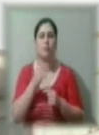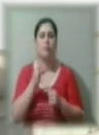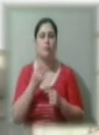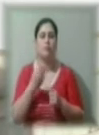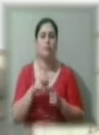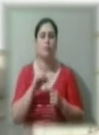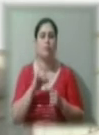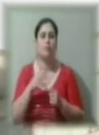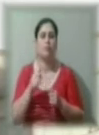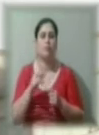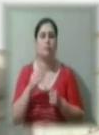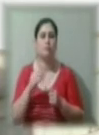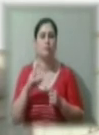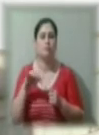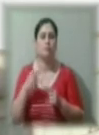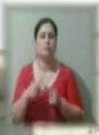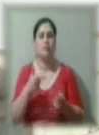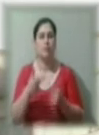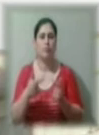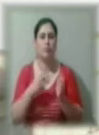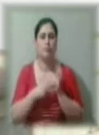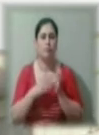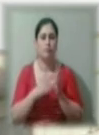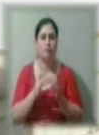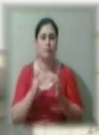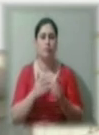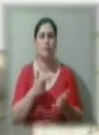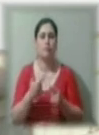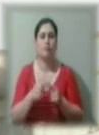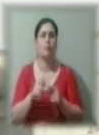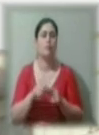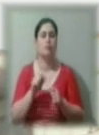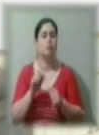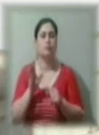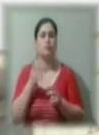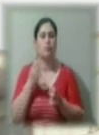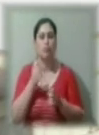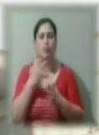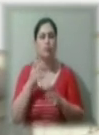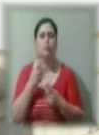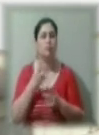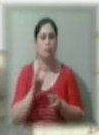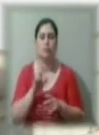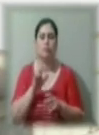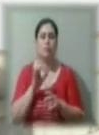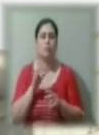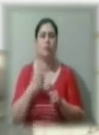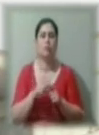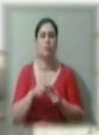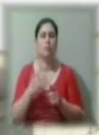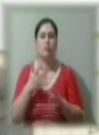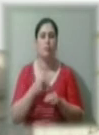Підготовлено там 80 ліжків місць. Боронь Божий, про всякий випадок, створений першочерговий, але запас